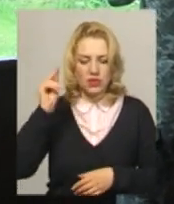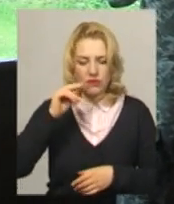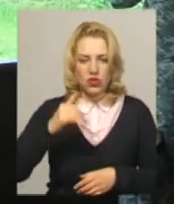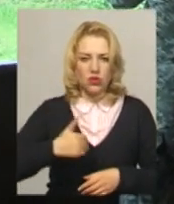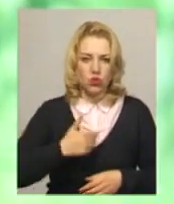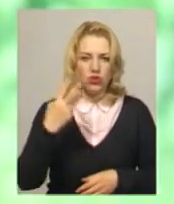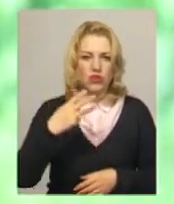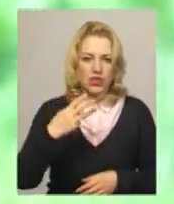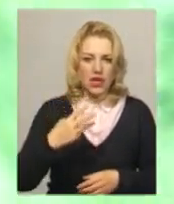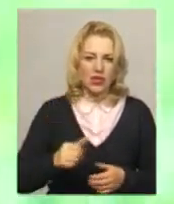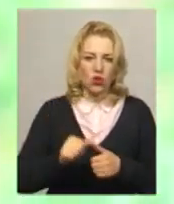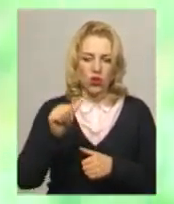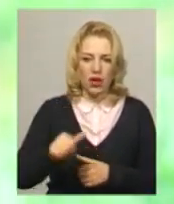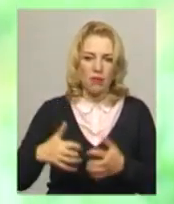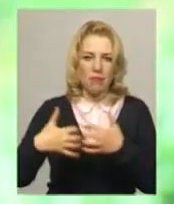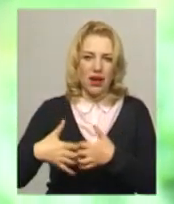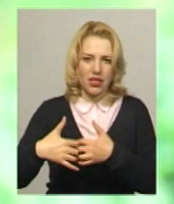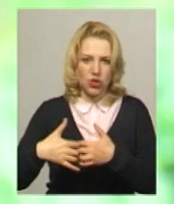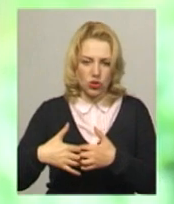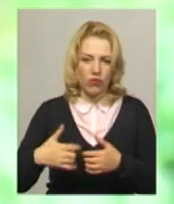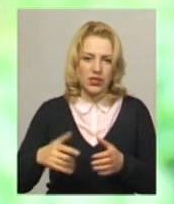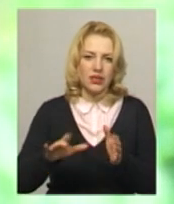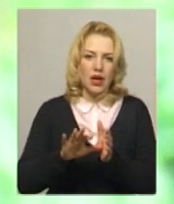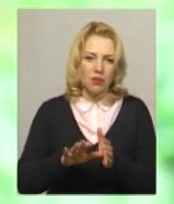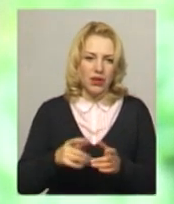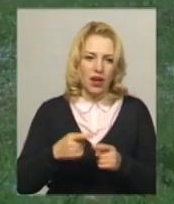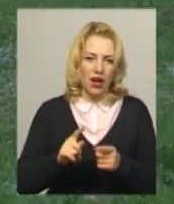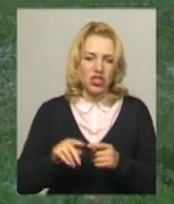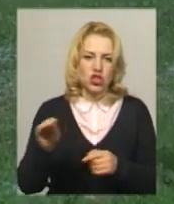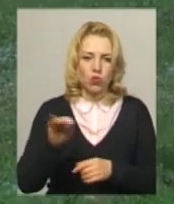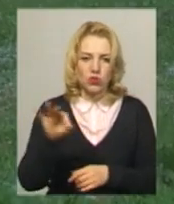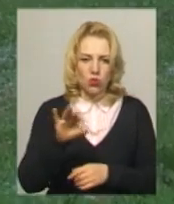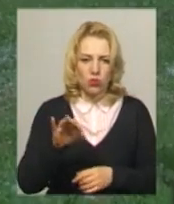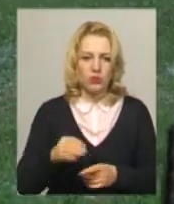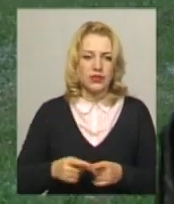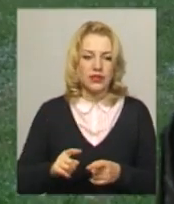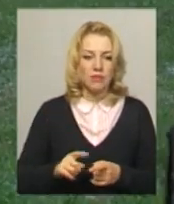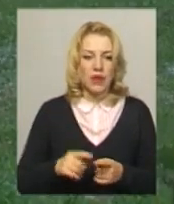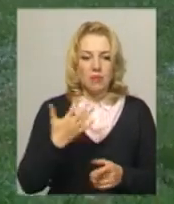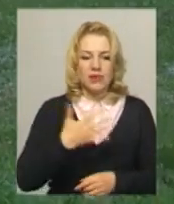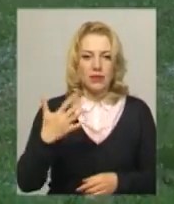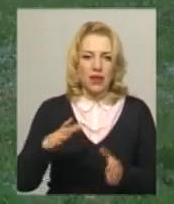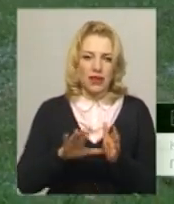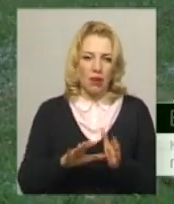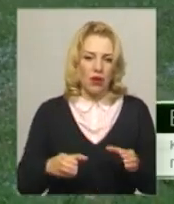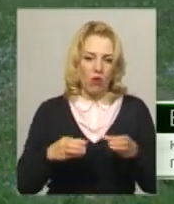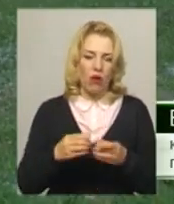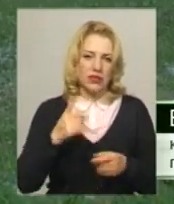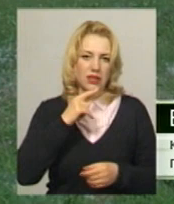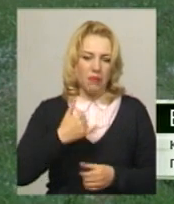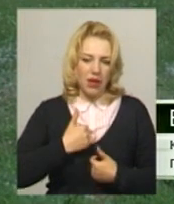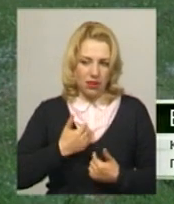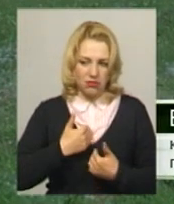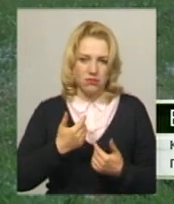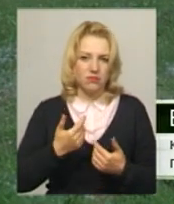механізованій бригаді у Житомирській області. Нині набув досвід і в артилерії. 55-та бригада, на мою думку, це, напевно,